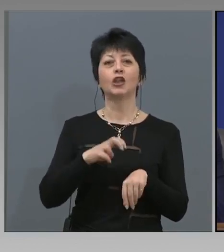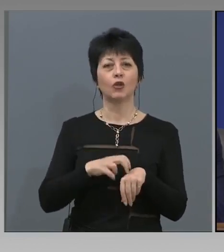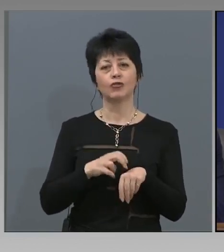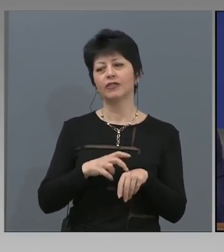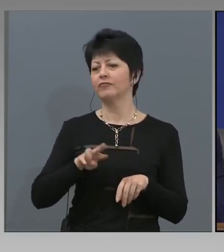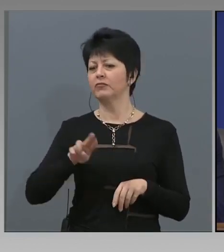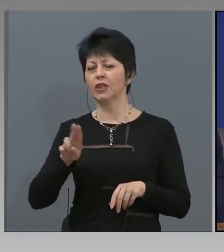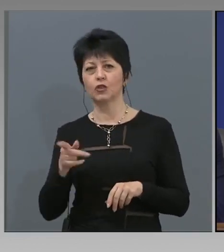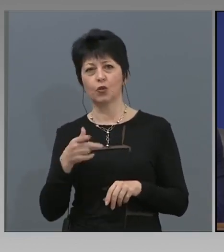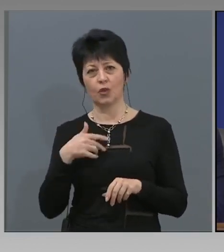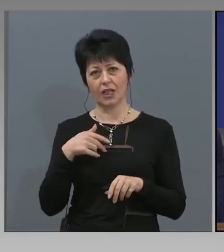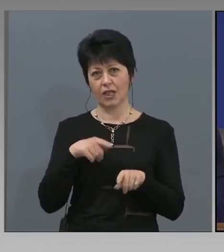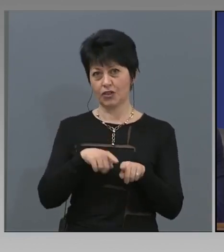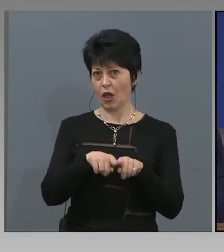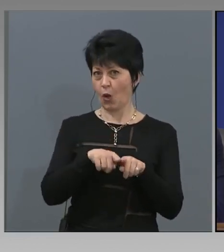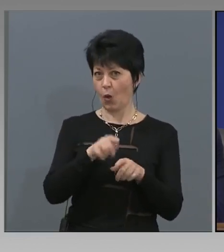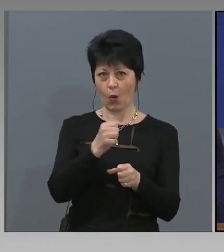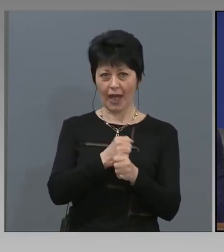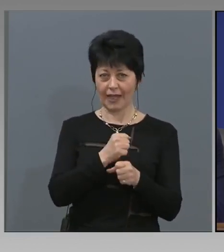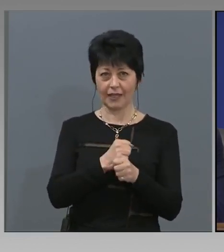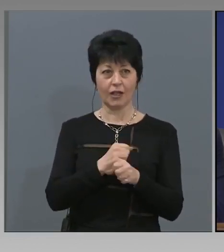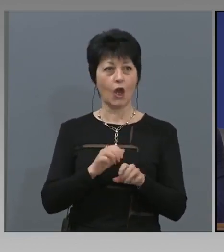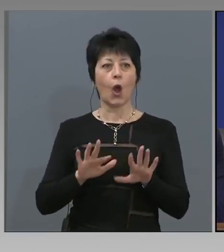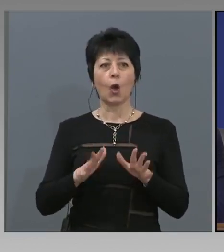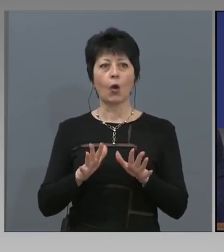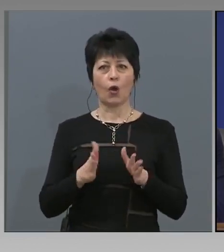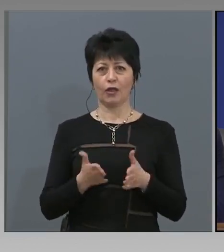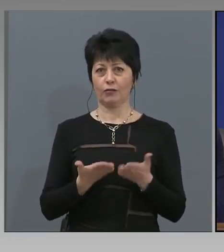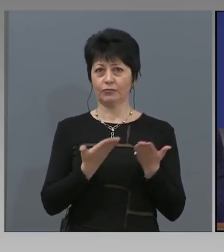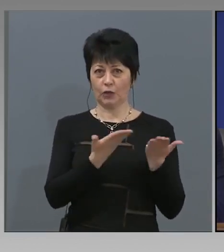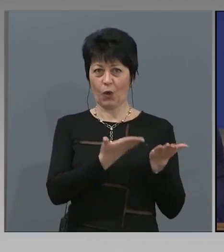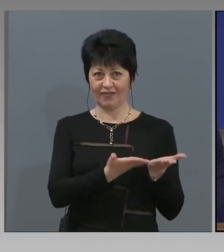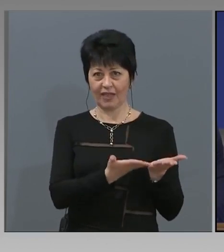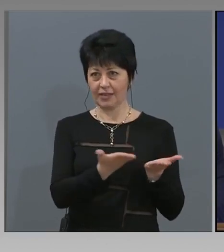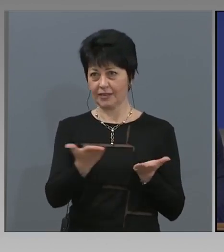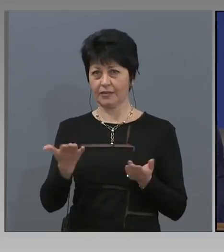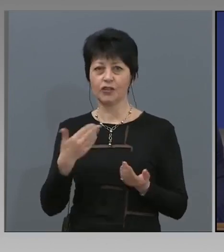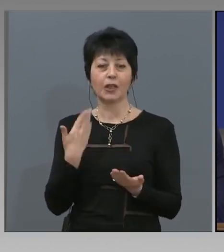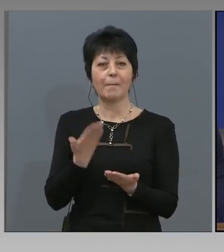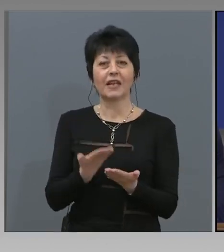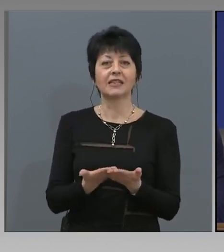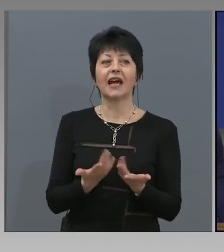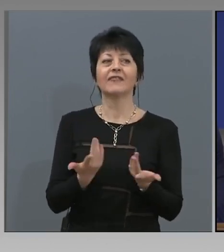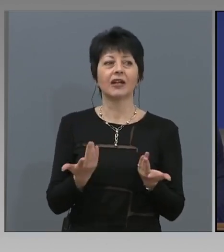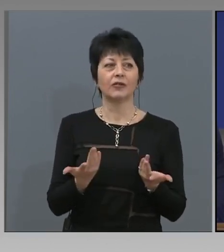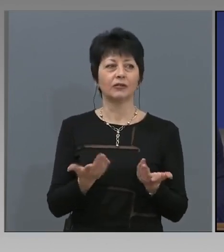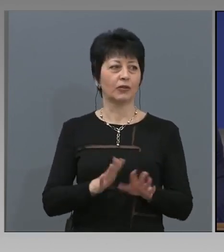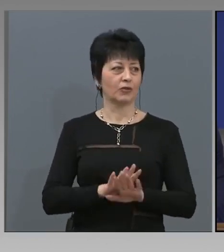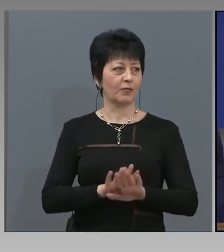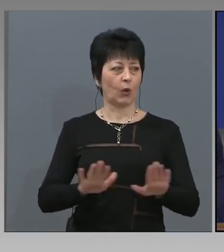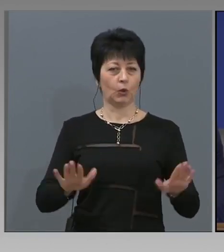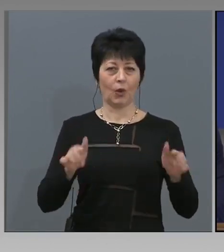колеги. Така че, кой от вас ще представи това, което сме готови днес?